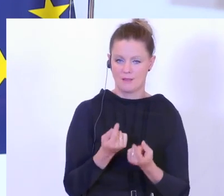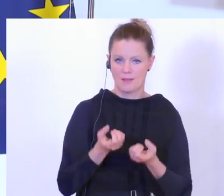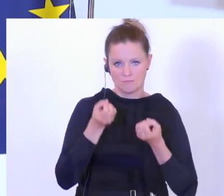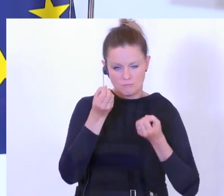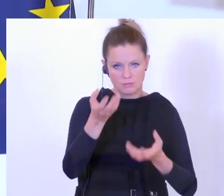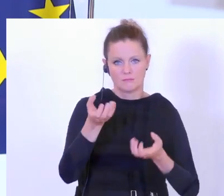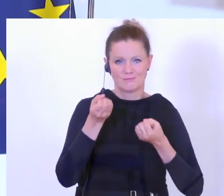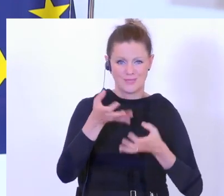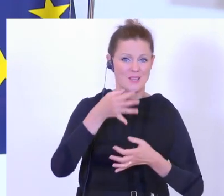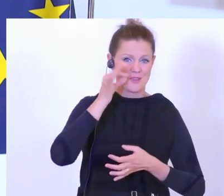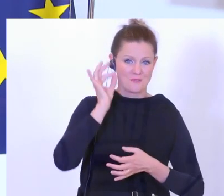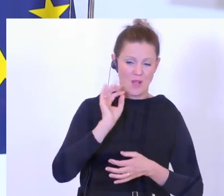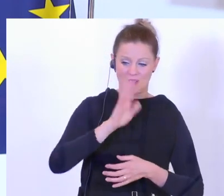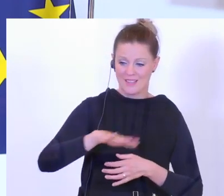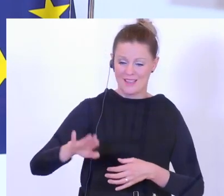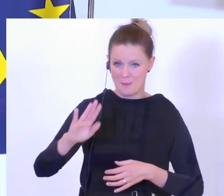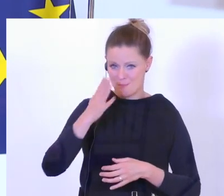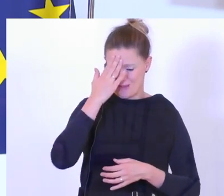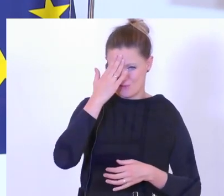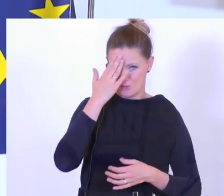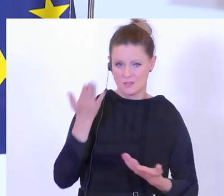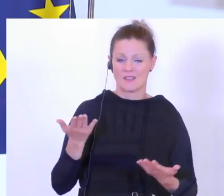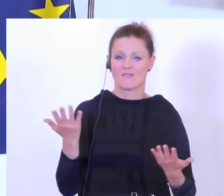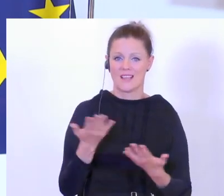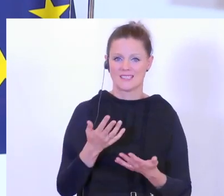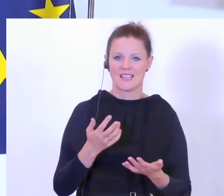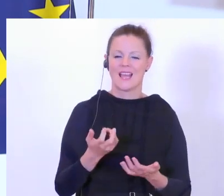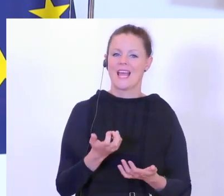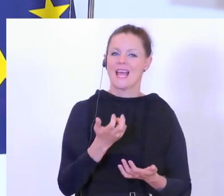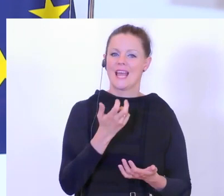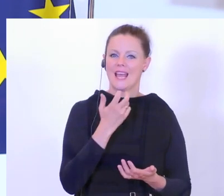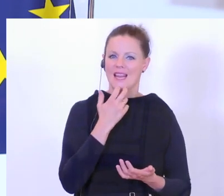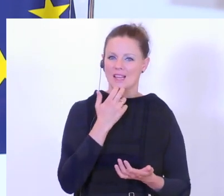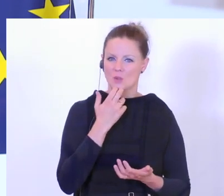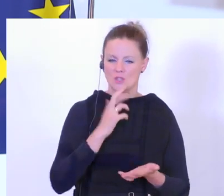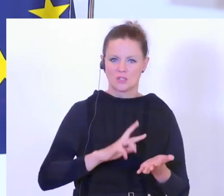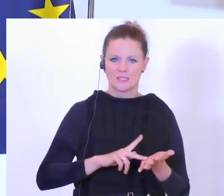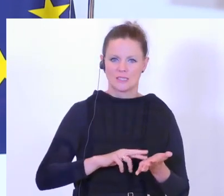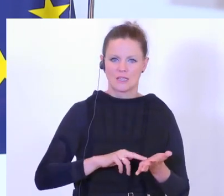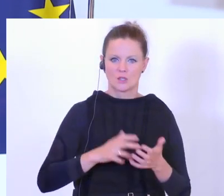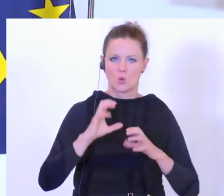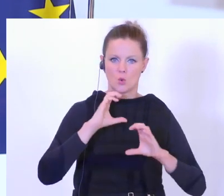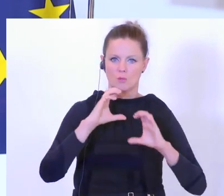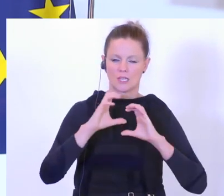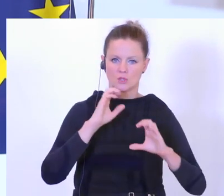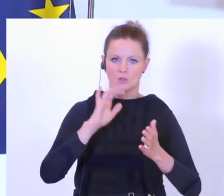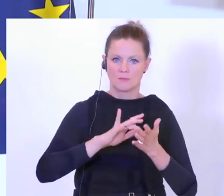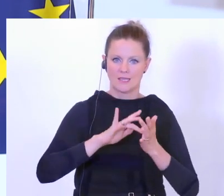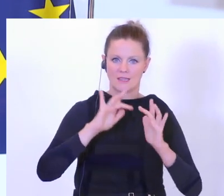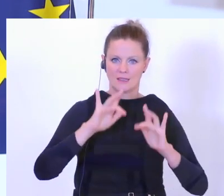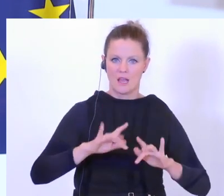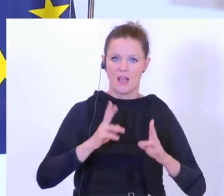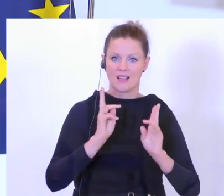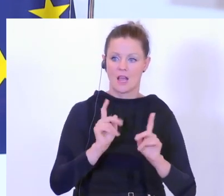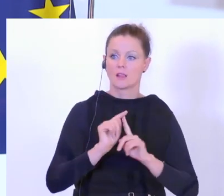wirklich die Frauen und die Kinder bewusst sind, sobald ich ein elektronisches Kommunikationsmittel zur Verfügung habe oder wohin anders